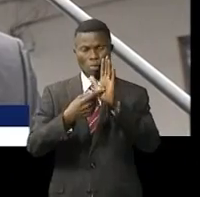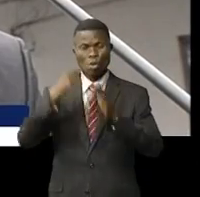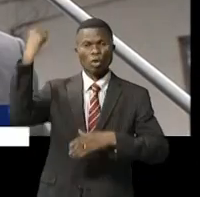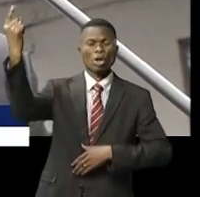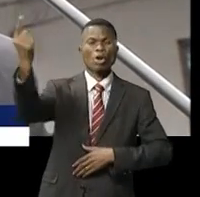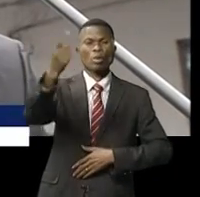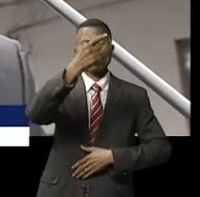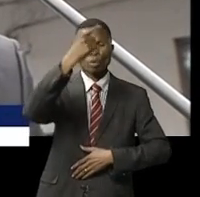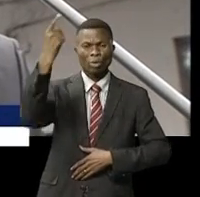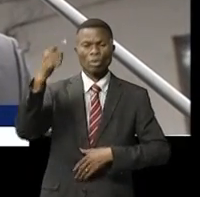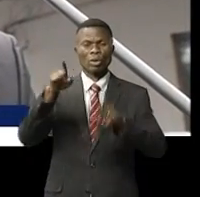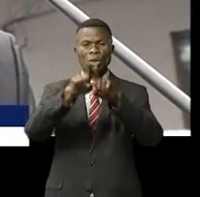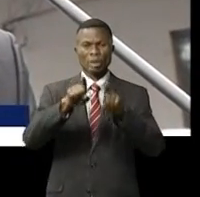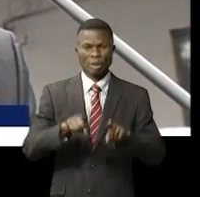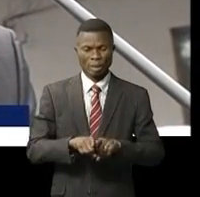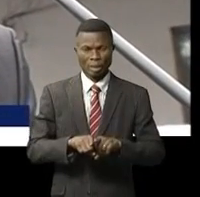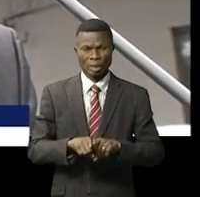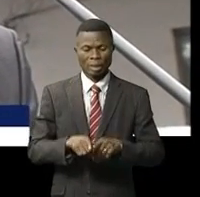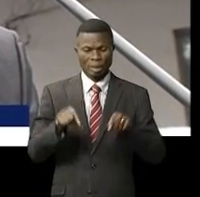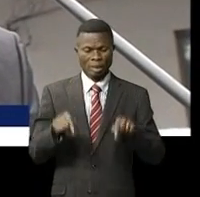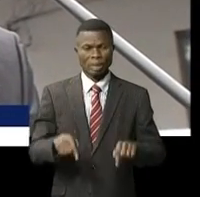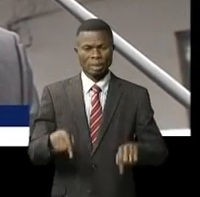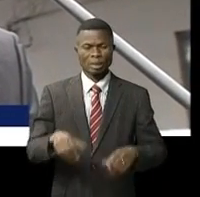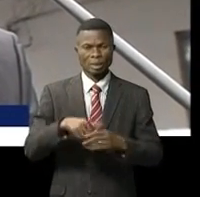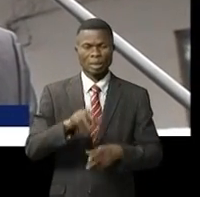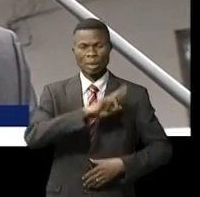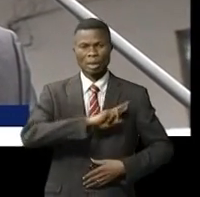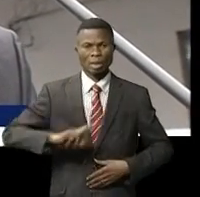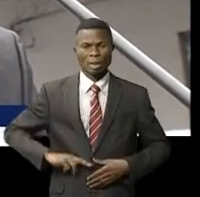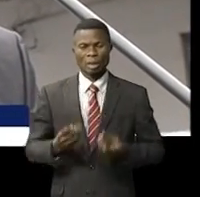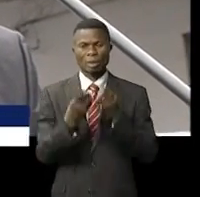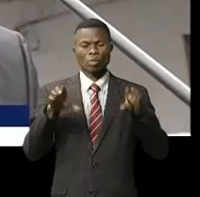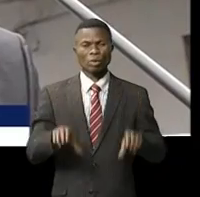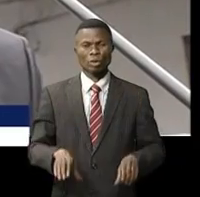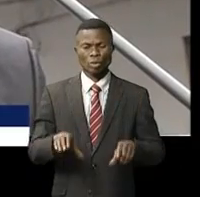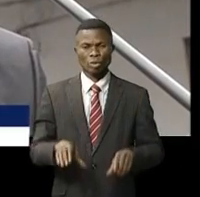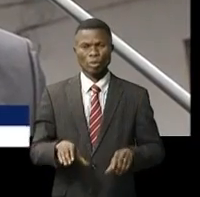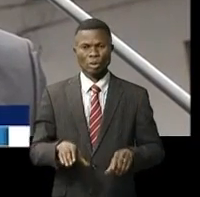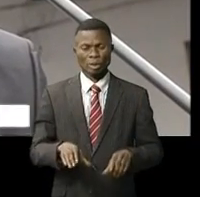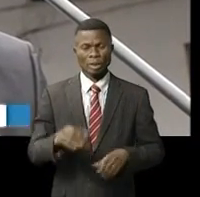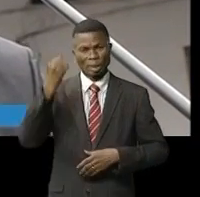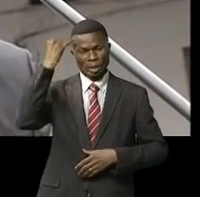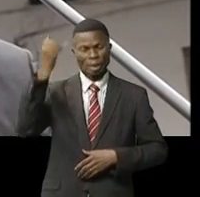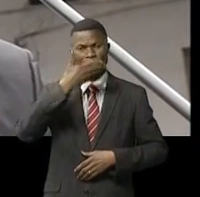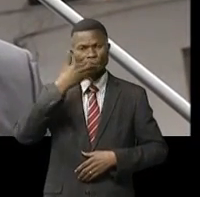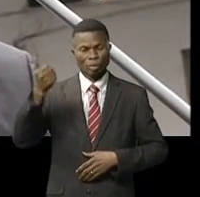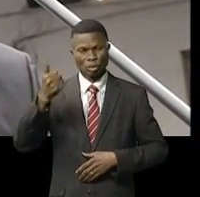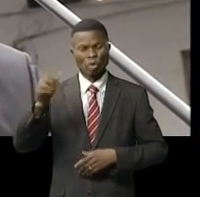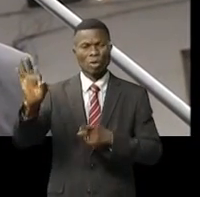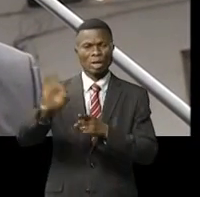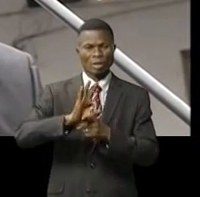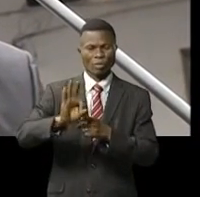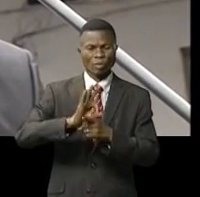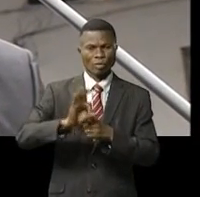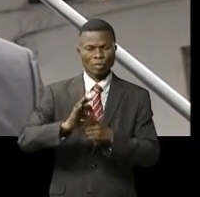monde et ici particulièrement en République démocratique du Congo le sens de la formation